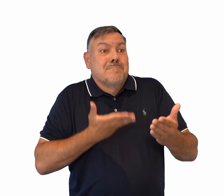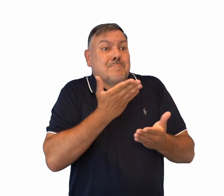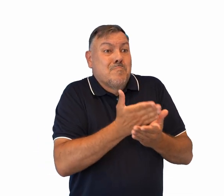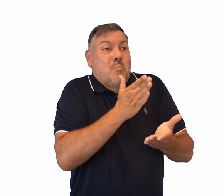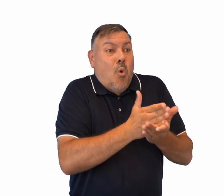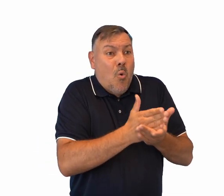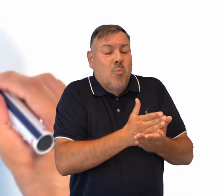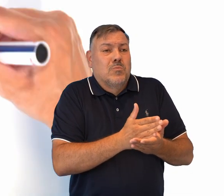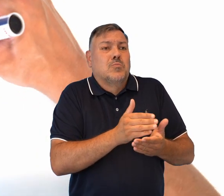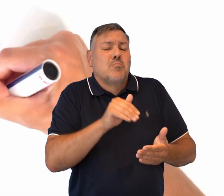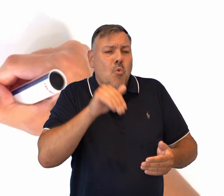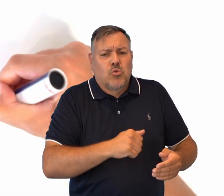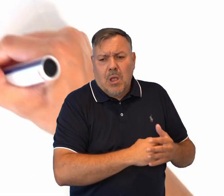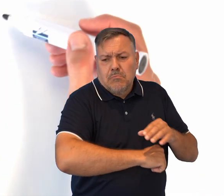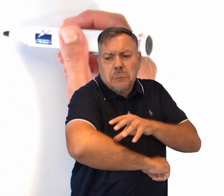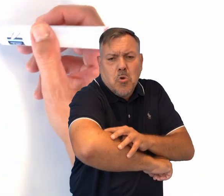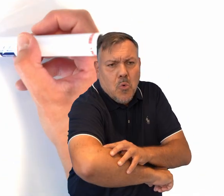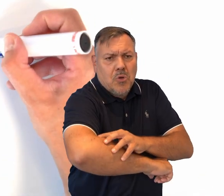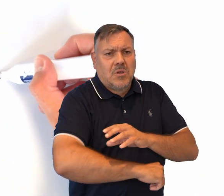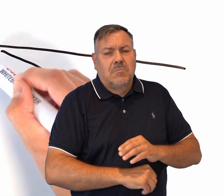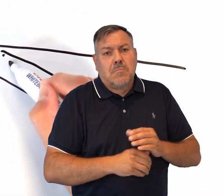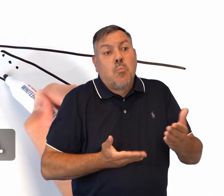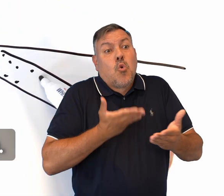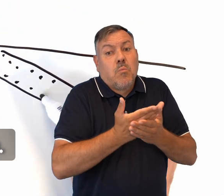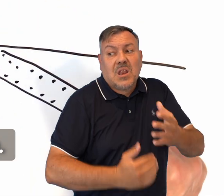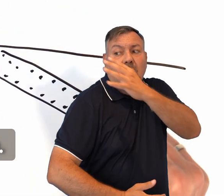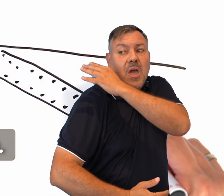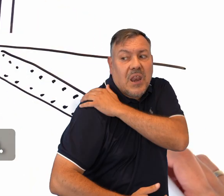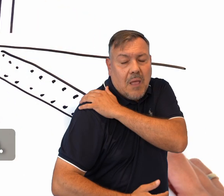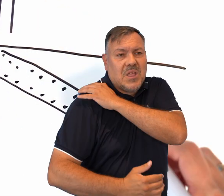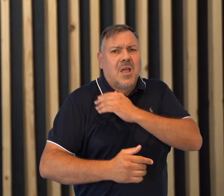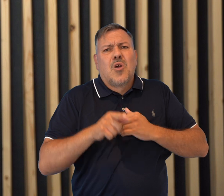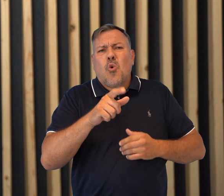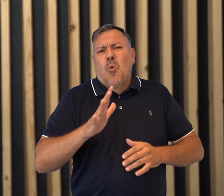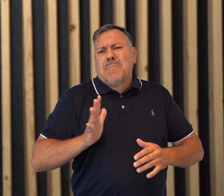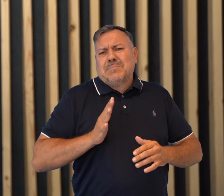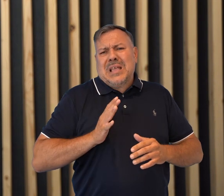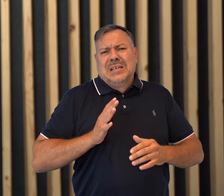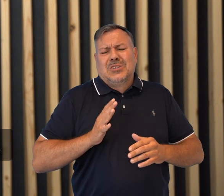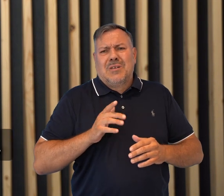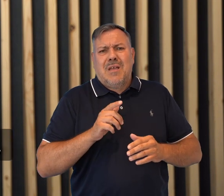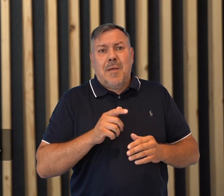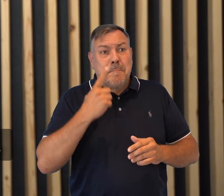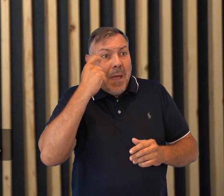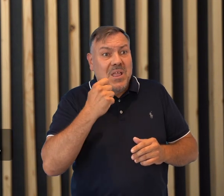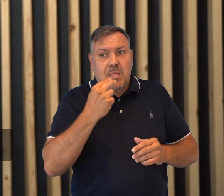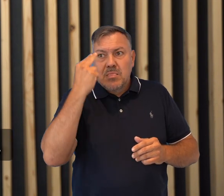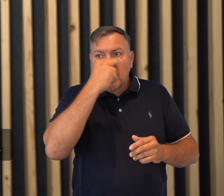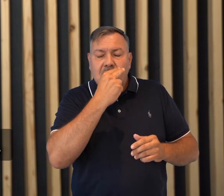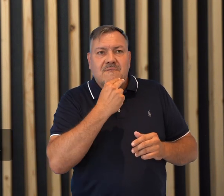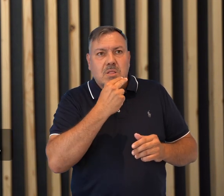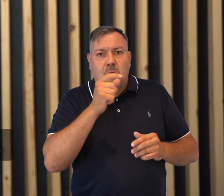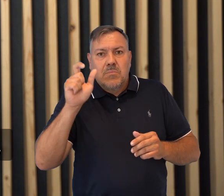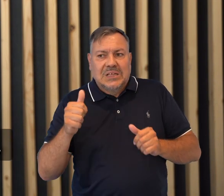osobie niewidomej, można wyciągnąć łokieć, można zaproponować złapanie za ramię, to jest taka bezpieczna pozycja. Pamiętajmy o tym, że osoba niewidoma